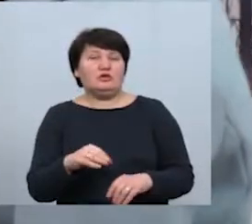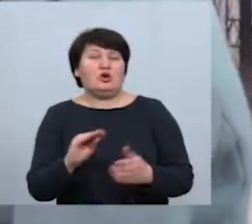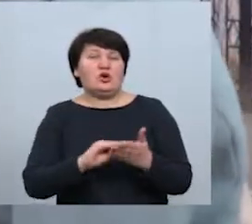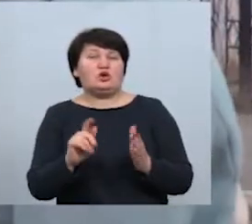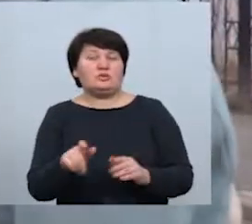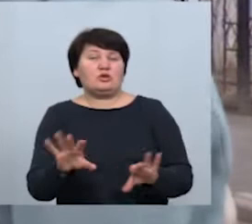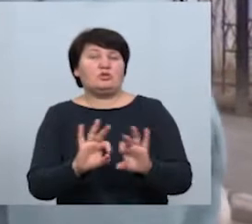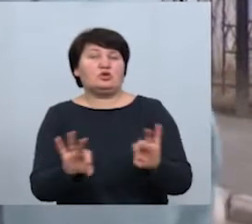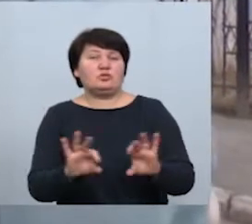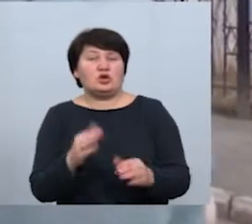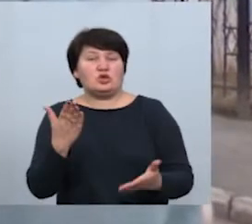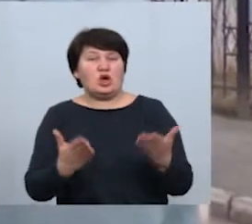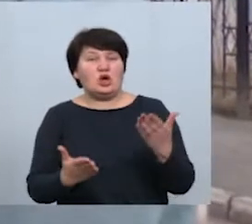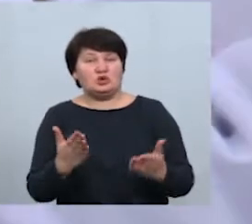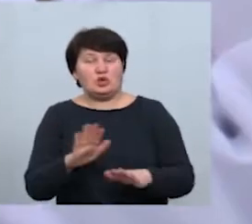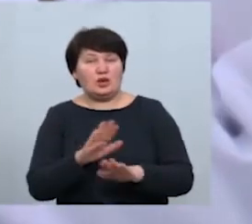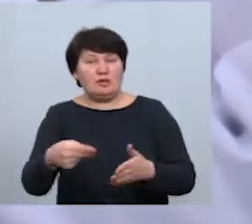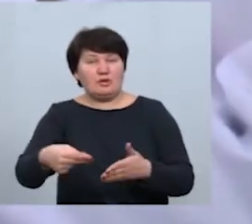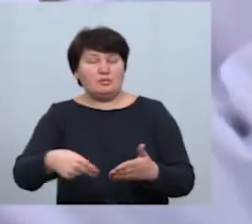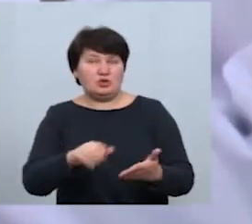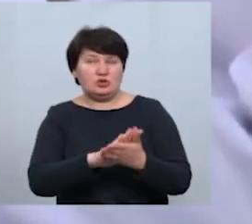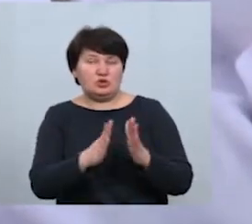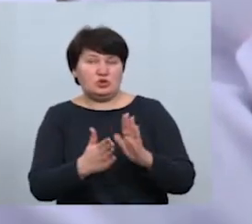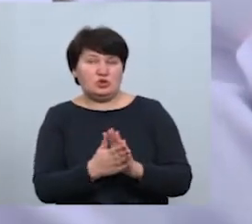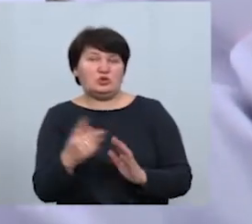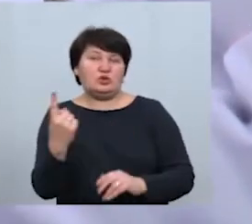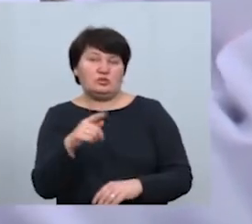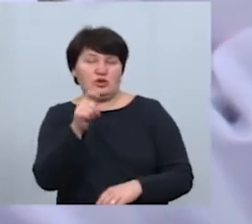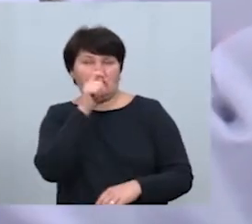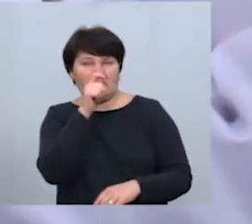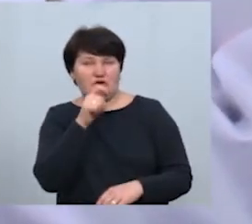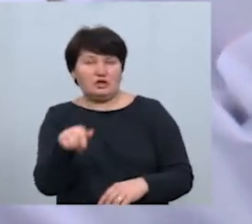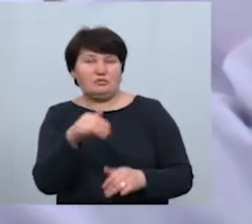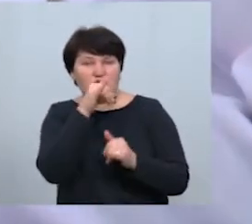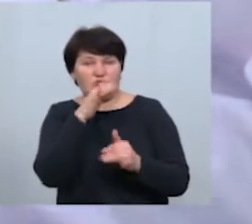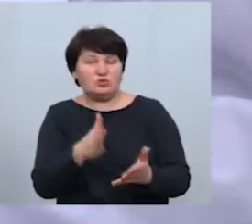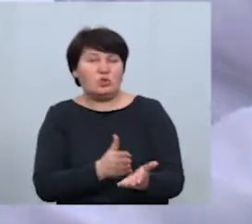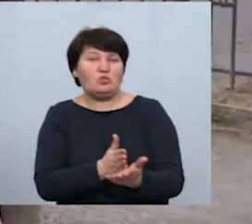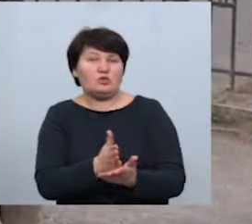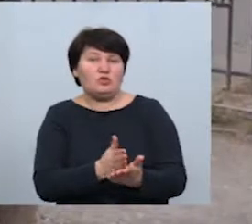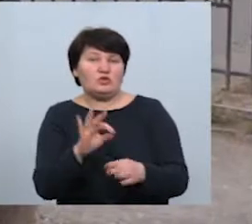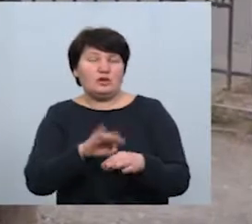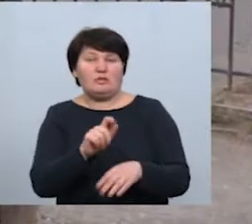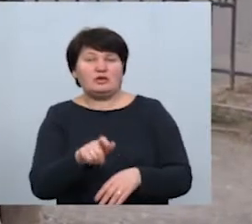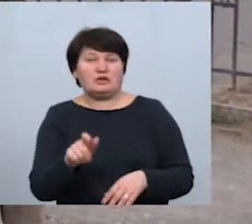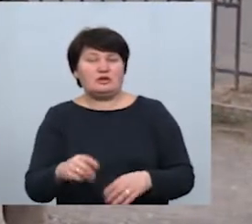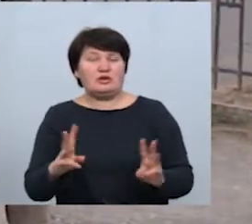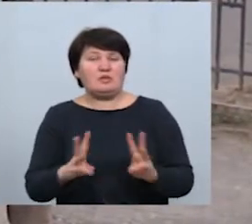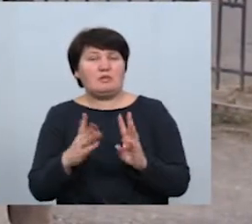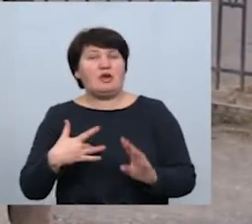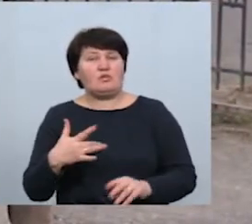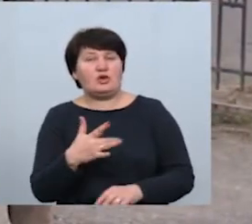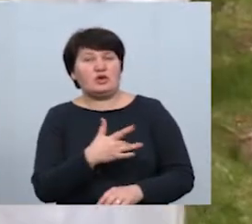розповів, що якщо із ними не підпишуть контракт, то із 1 квітня там не зможуть обслуговувати пацієнтів із пневмоніями та